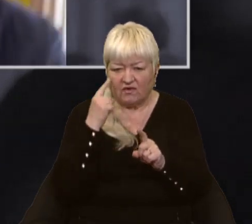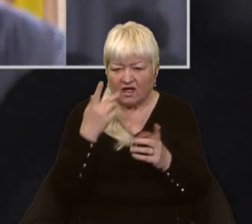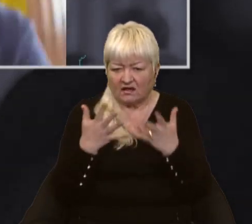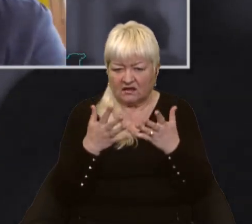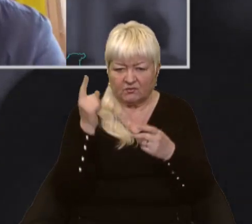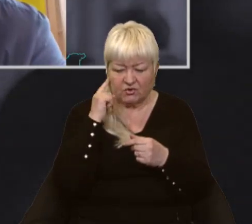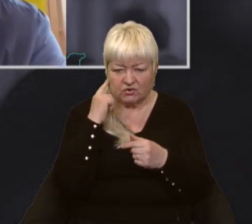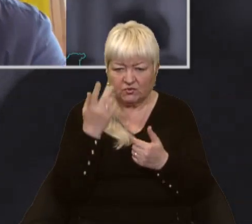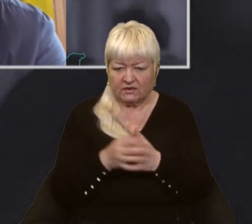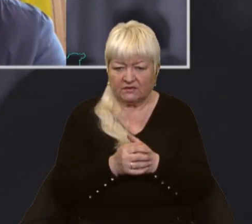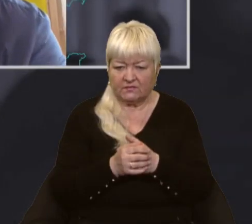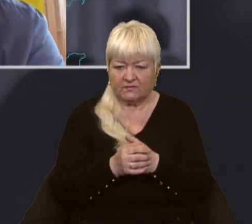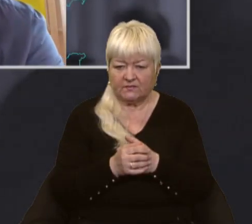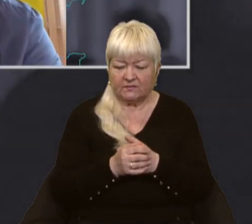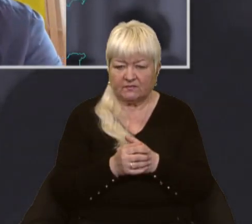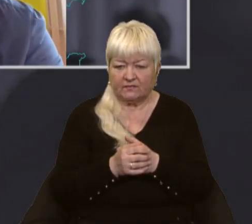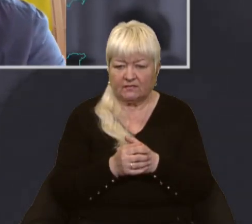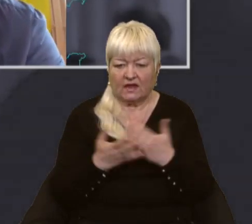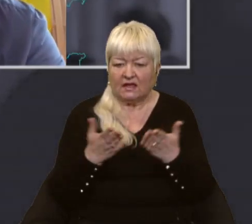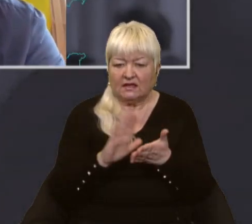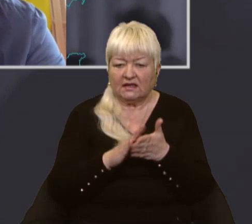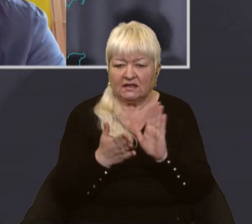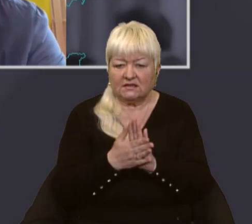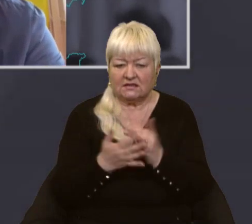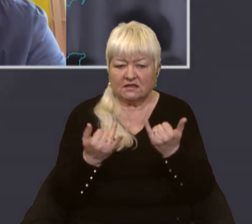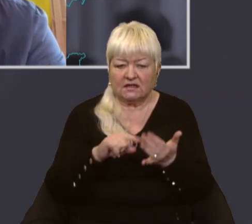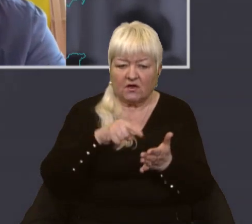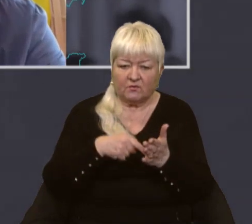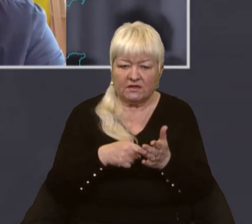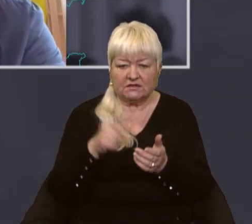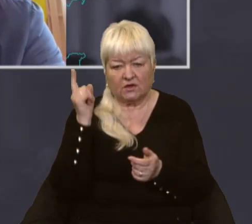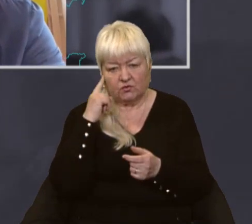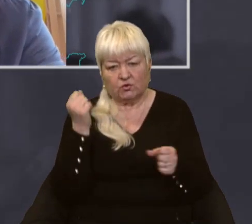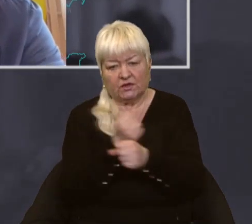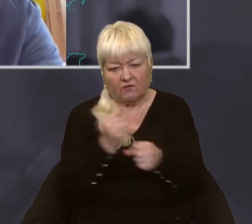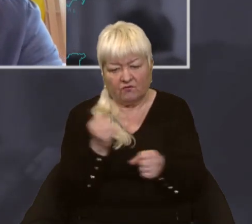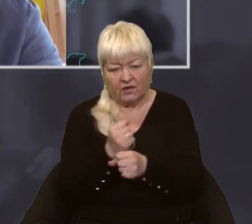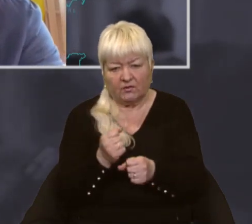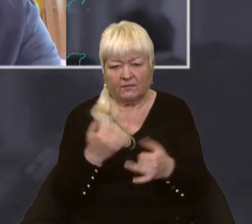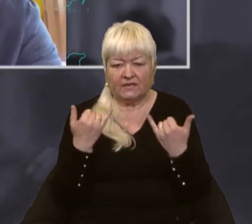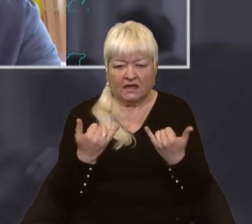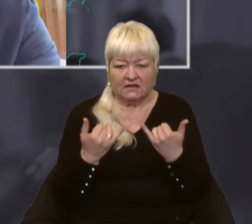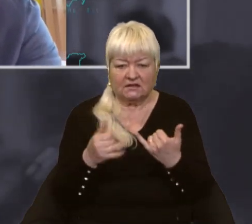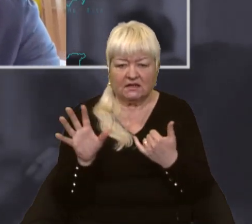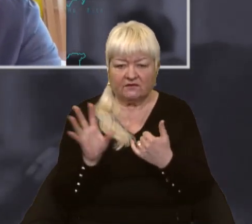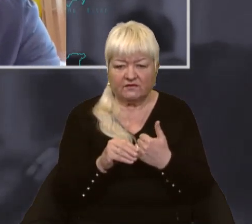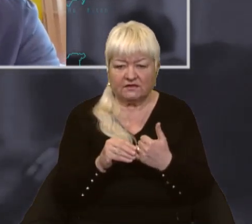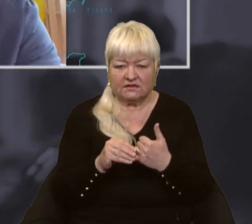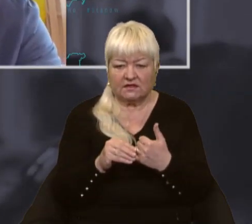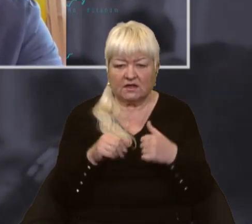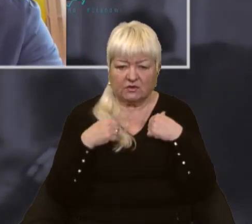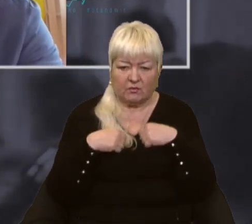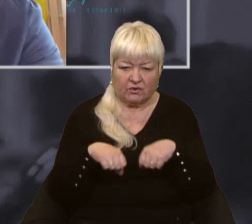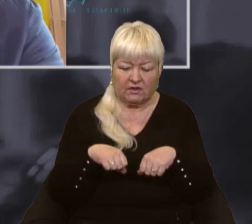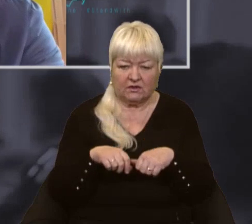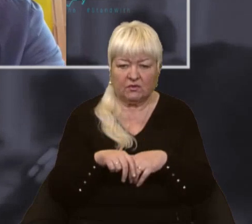І запитання про зараз, який стан в місті, чи чутно вибухи, чи зараз спокійно після цього? Ні, зараз все досить